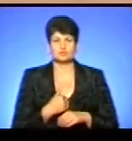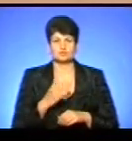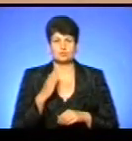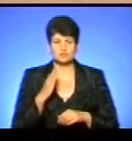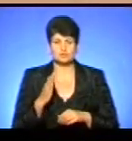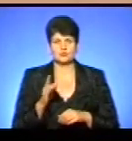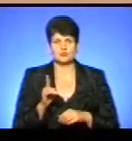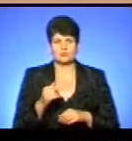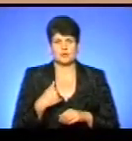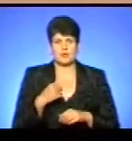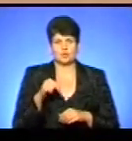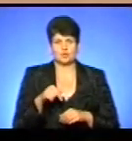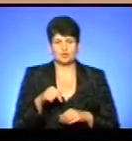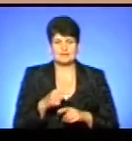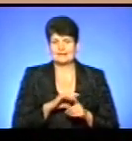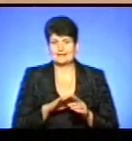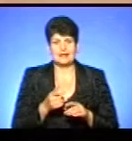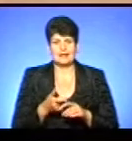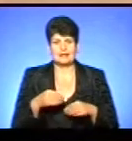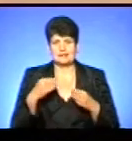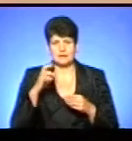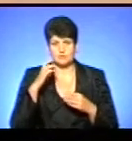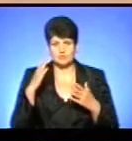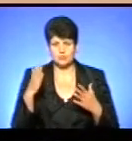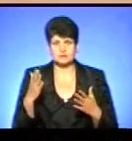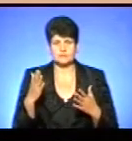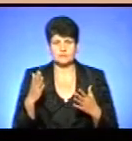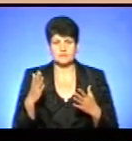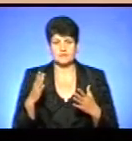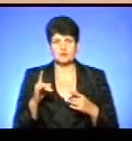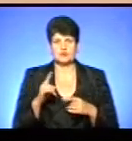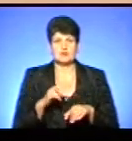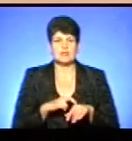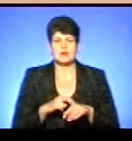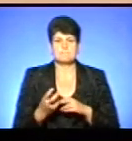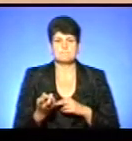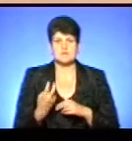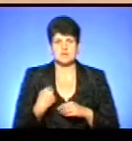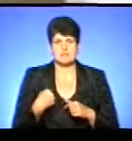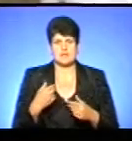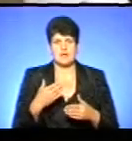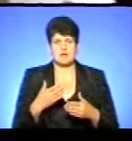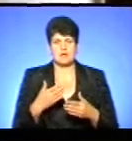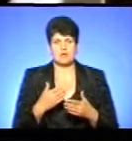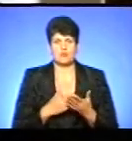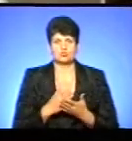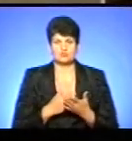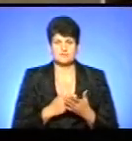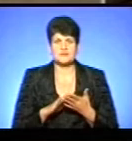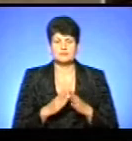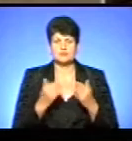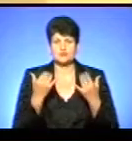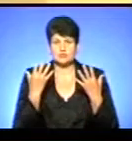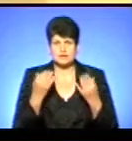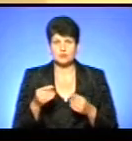щоб я вже тут часом, дай Бог, прийдуть, щоб лікаря прийшла і щоб мене послужила. Станом на сьогоднішній день